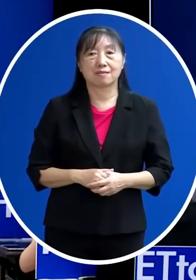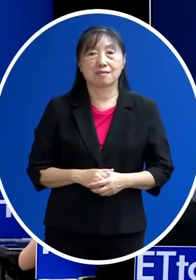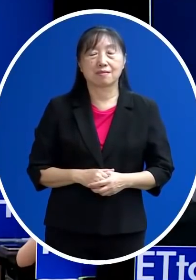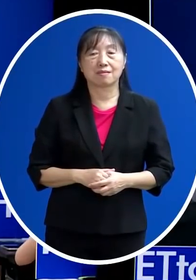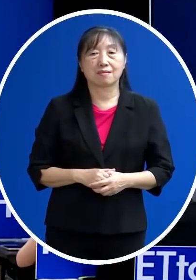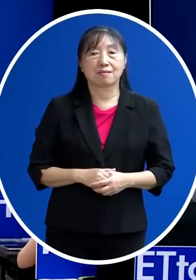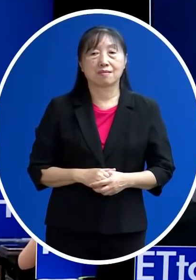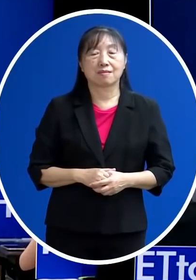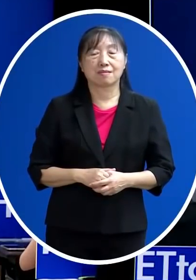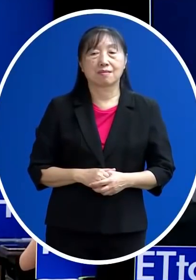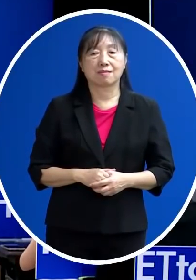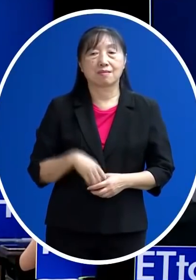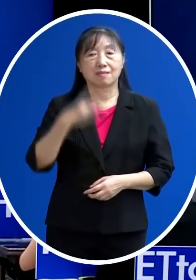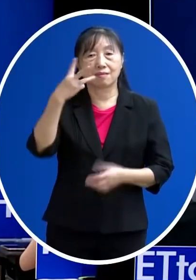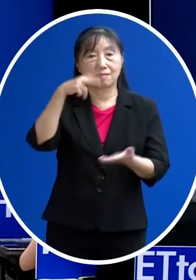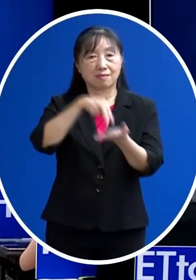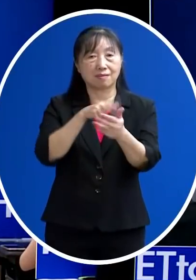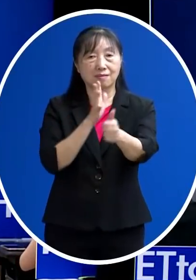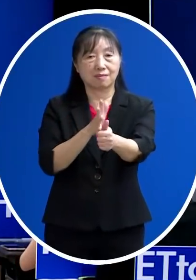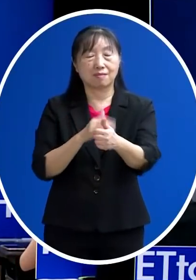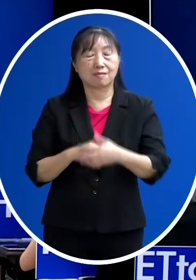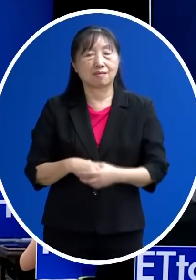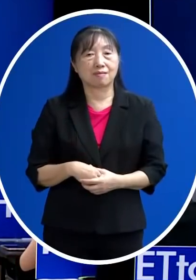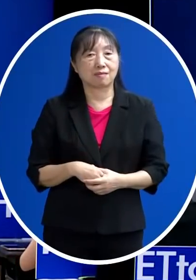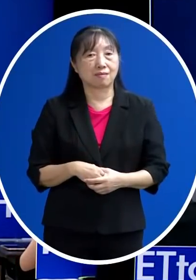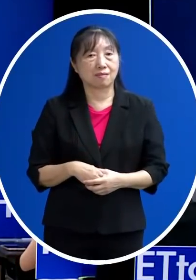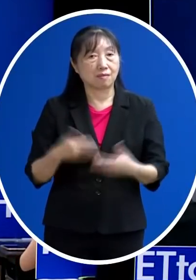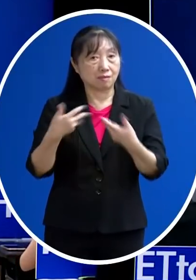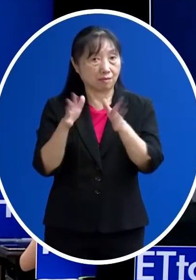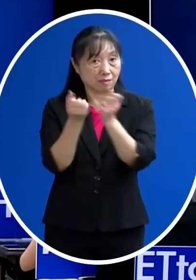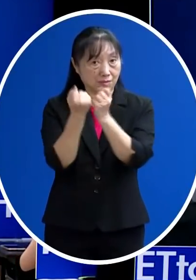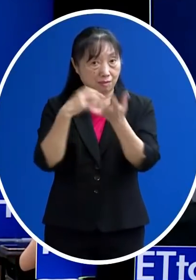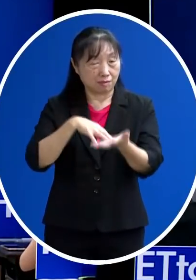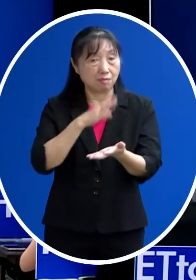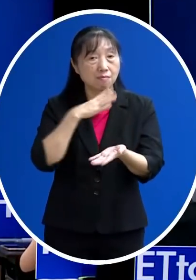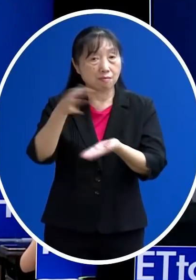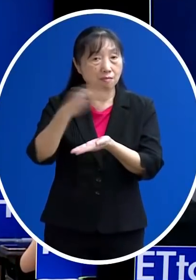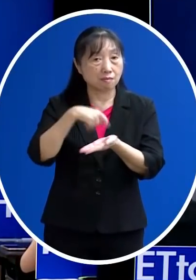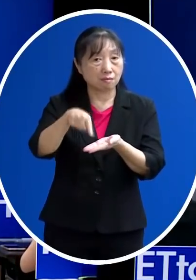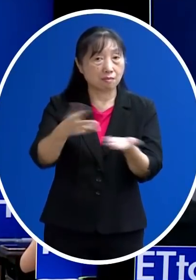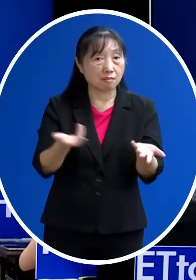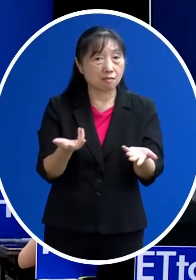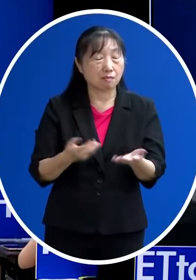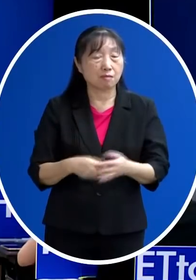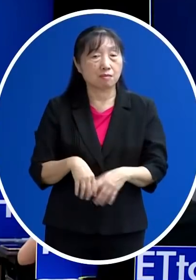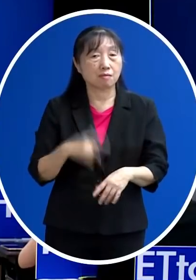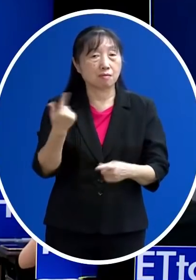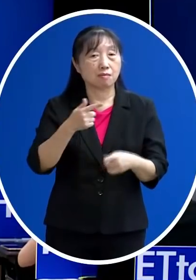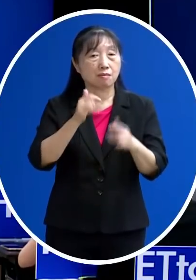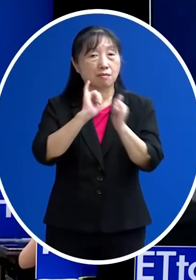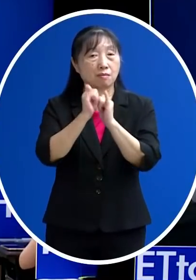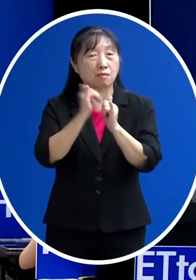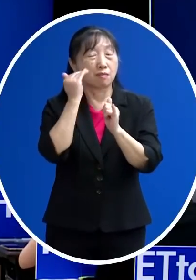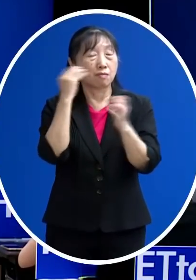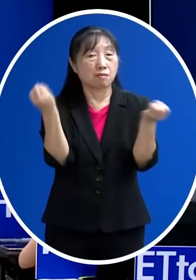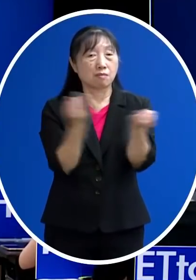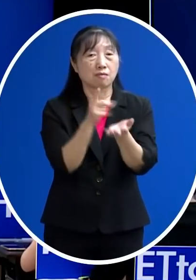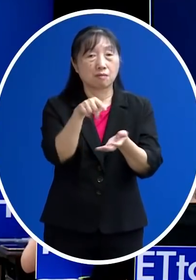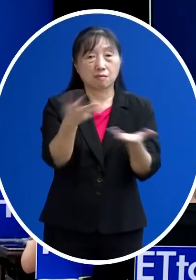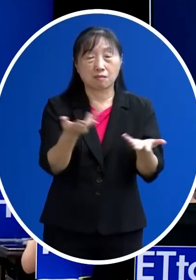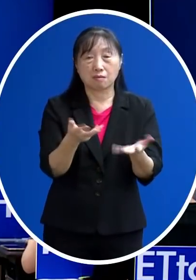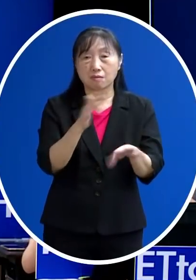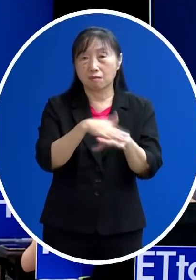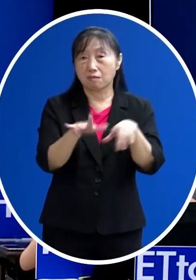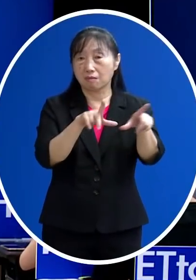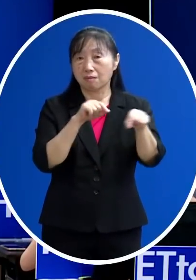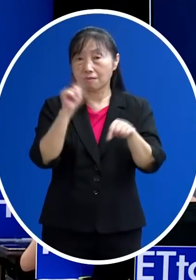副作者好 三例提問 其實想問這個莫德納兜售的問題 那像民眾有這樣子的行為的話 我們可以依